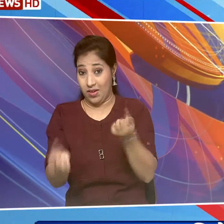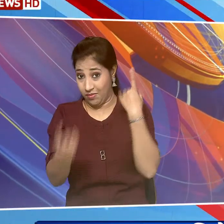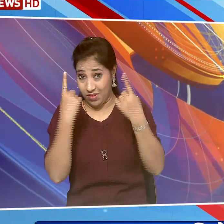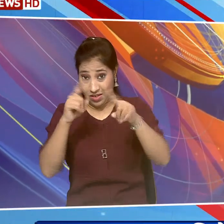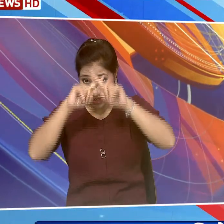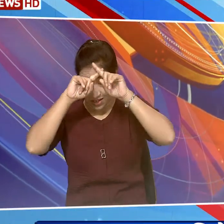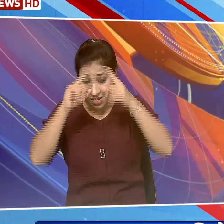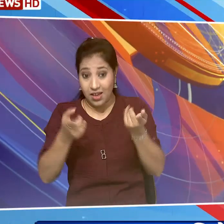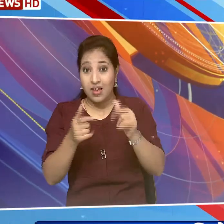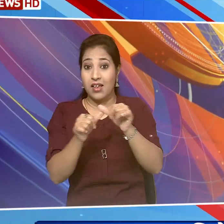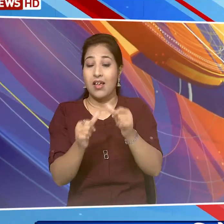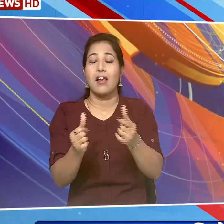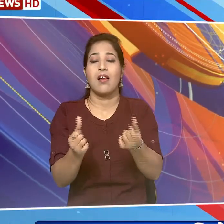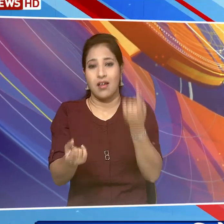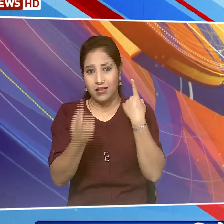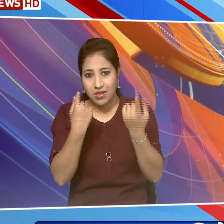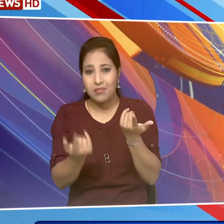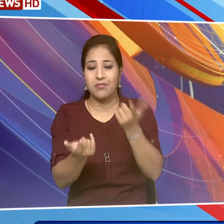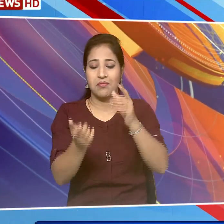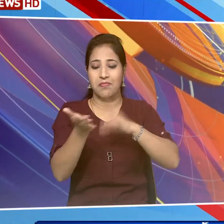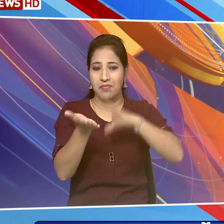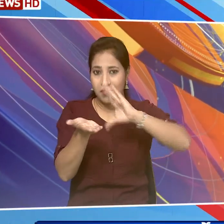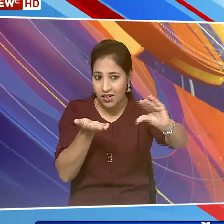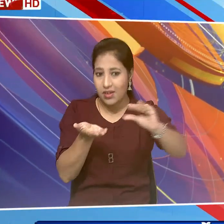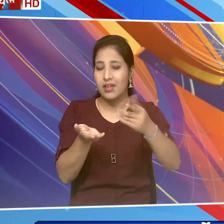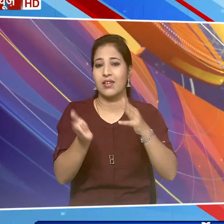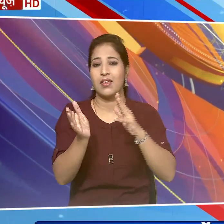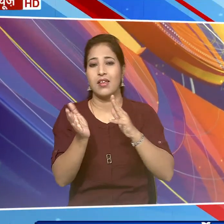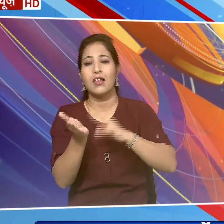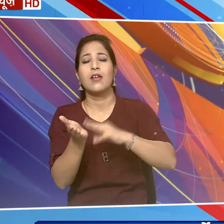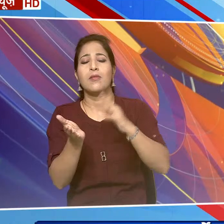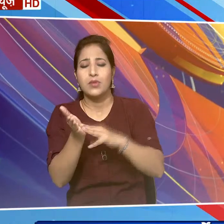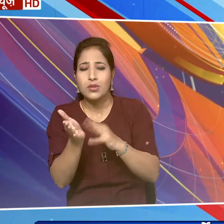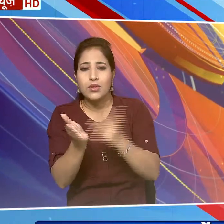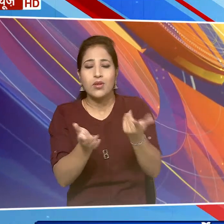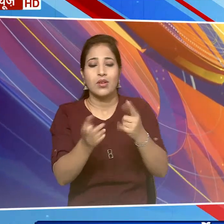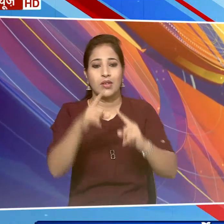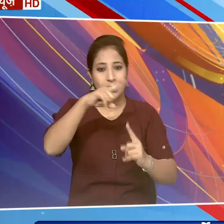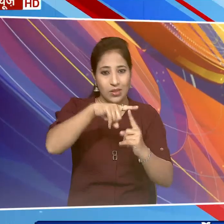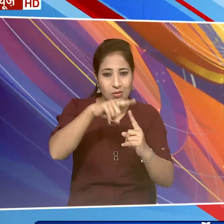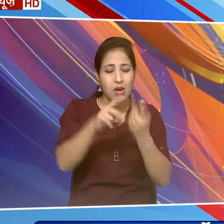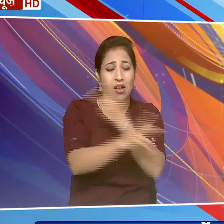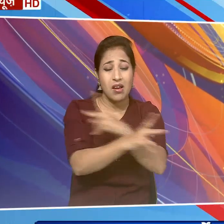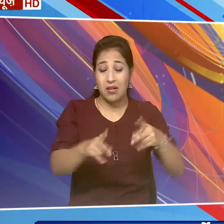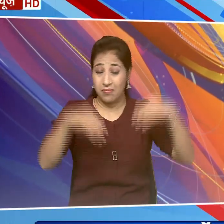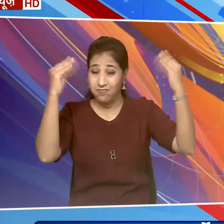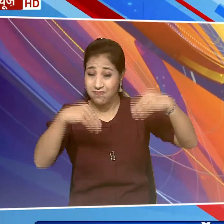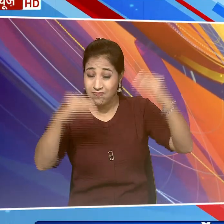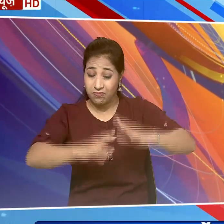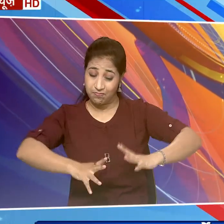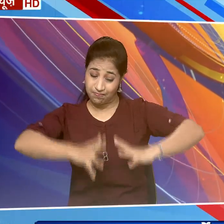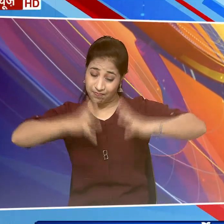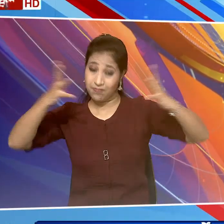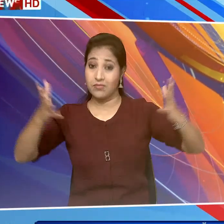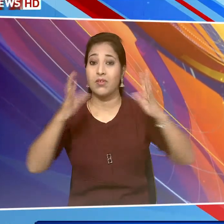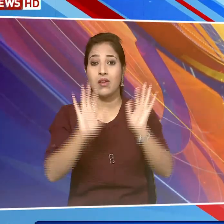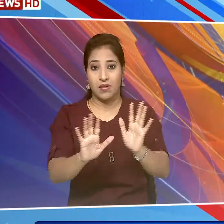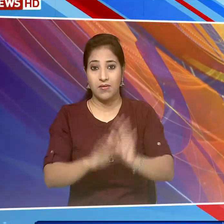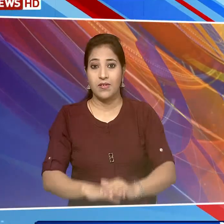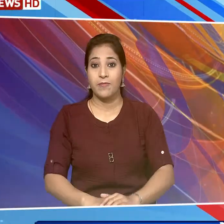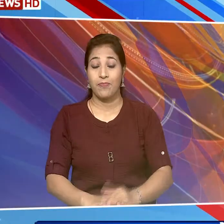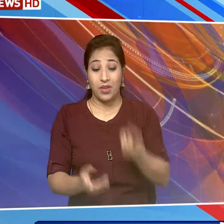मेघाले, मिजोरम और त्रिपुरा में भारी से बहुत भारी बारिश होने की संभावना जताई है